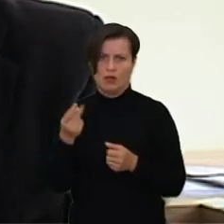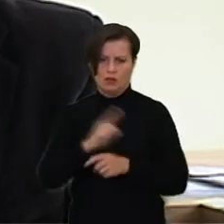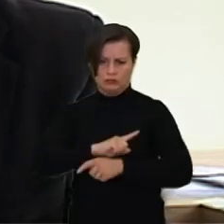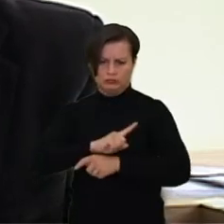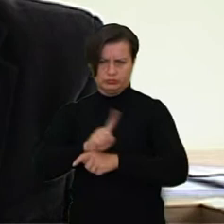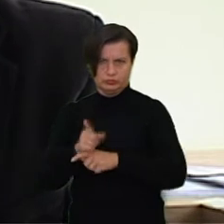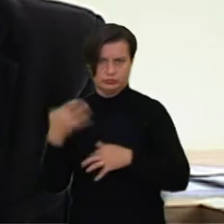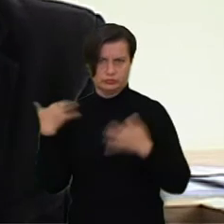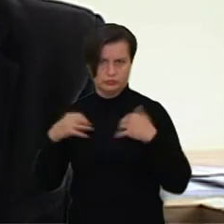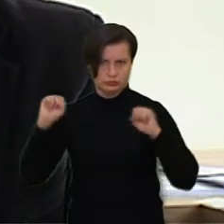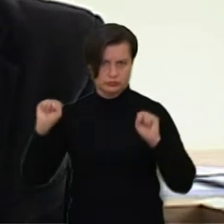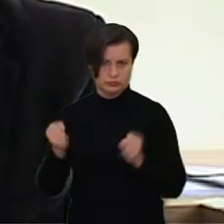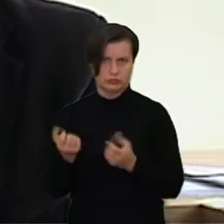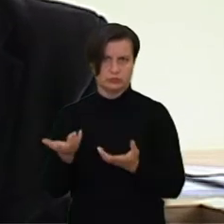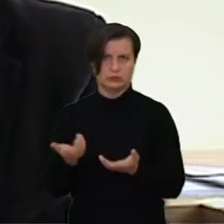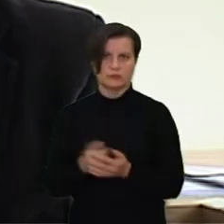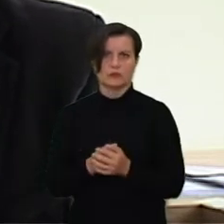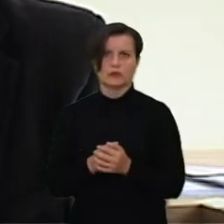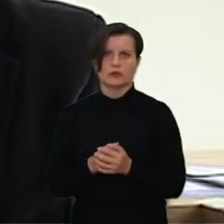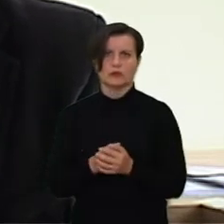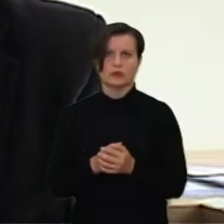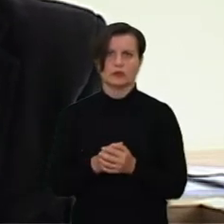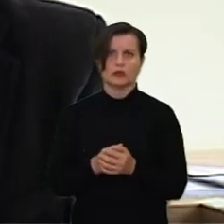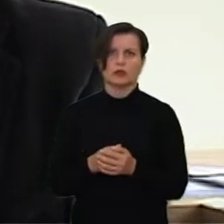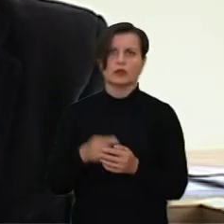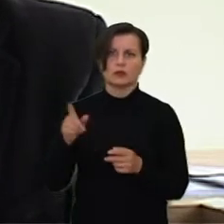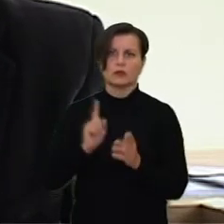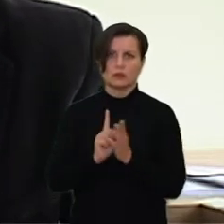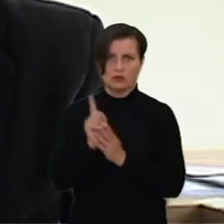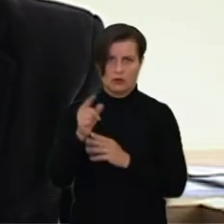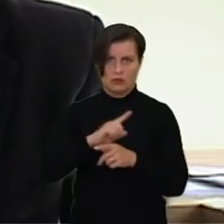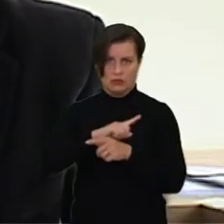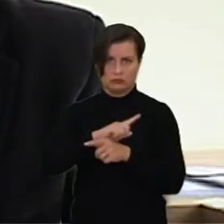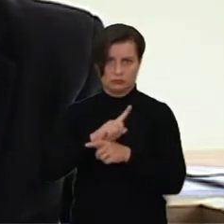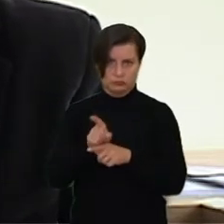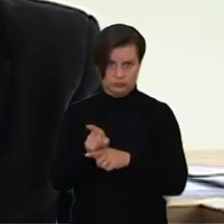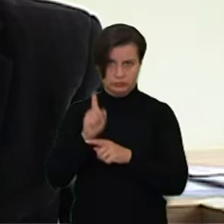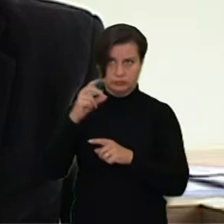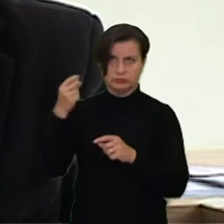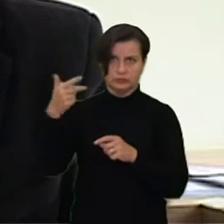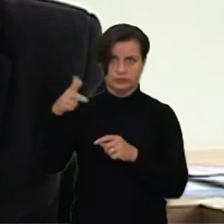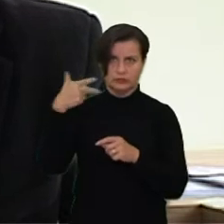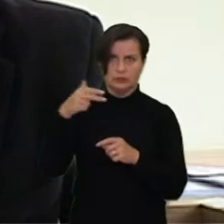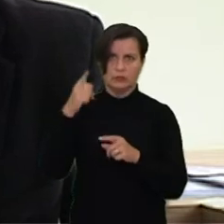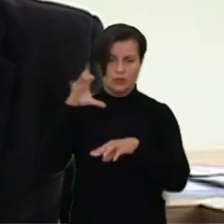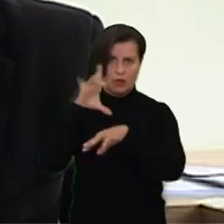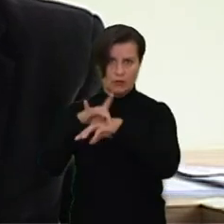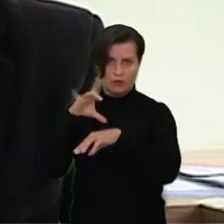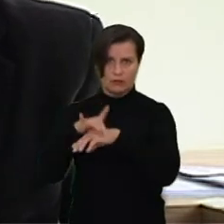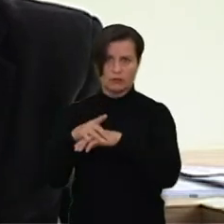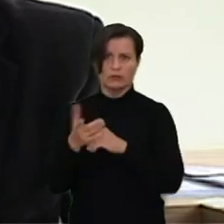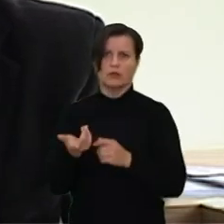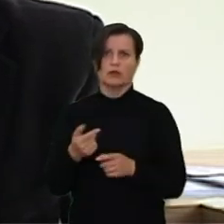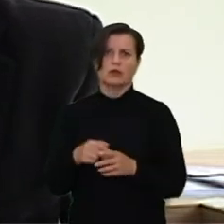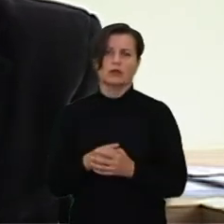akivaizdžiai viršydami greitį ir jau pradėjęs veikti greičių matuoklių, tai yra akivaizdų, kad jau yra tokia